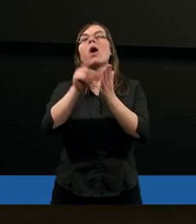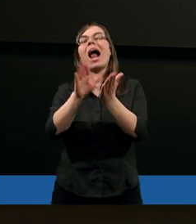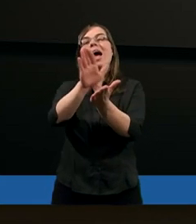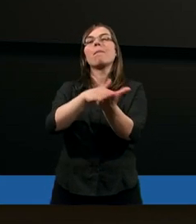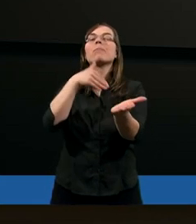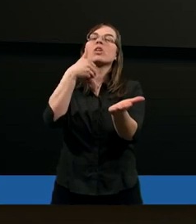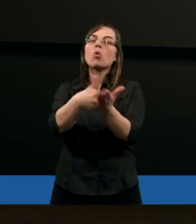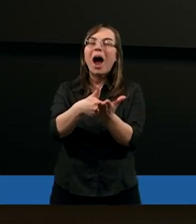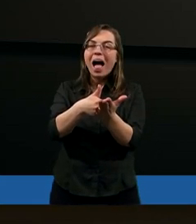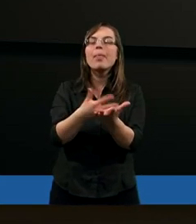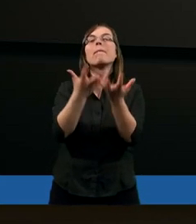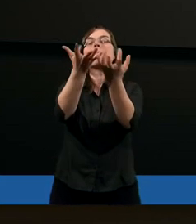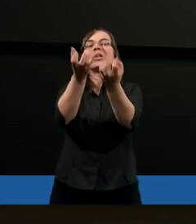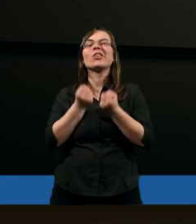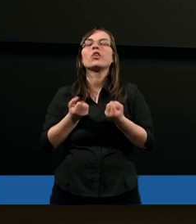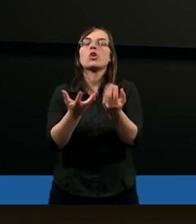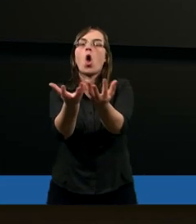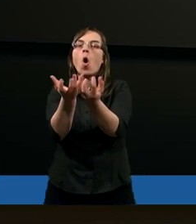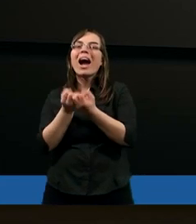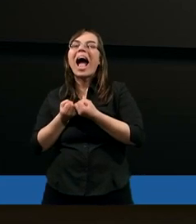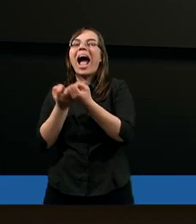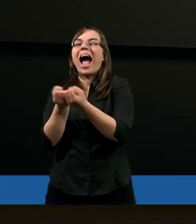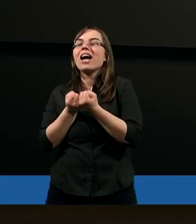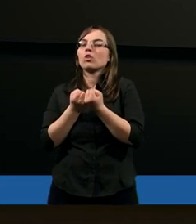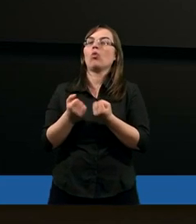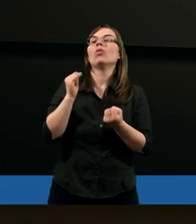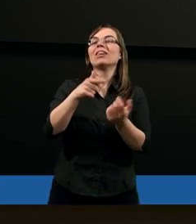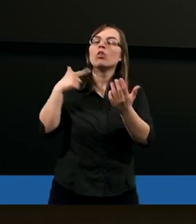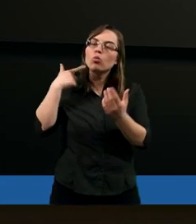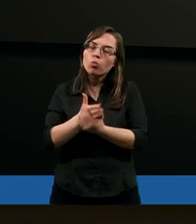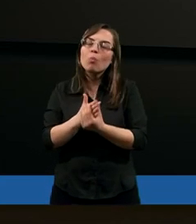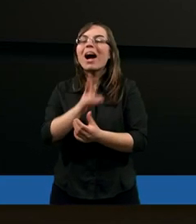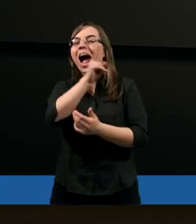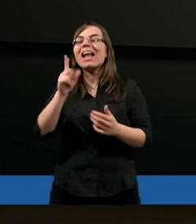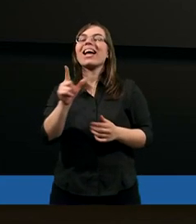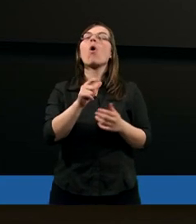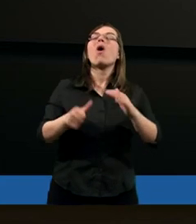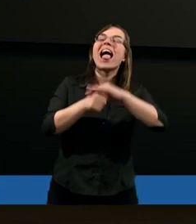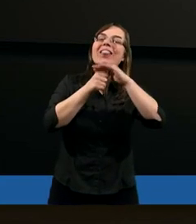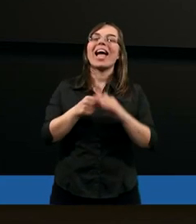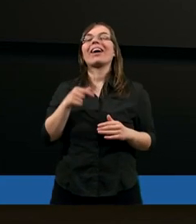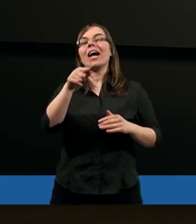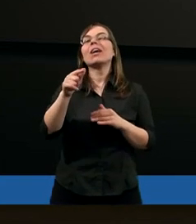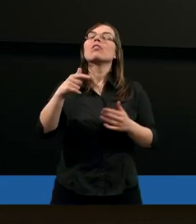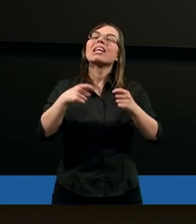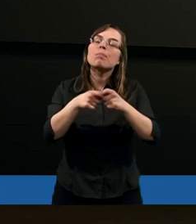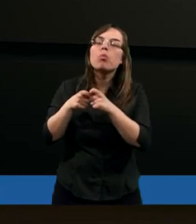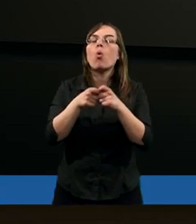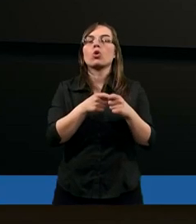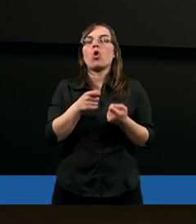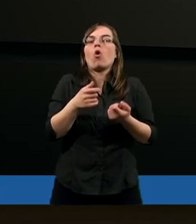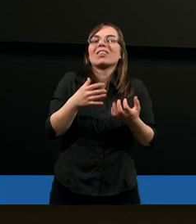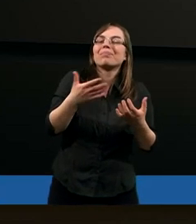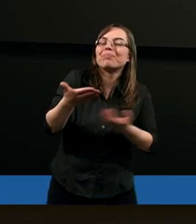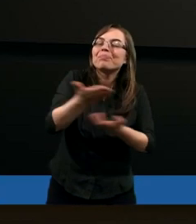przykłady pociągają. Prawda? I w służbie każdego lidera duchowego to jest ta spójność postawi słów